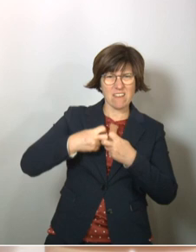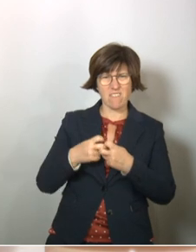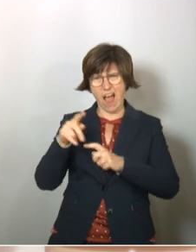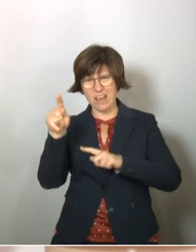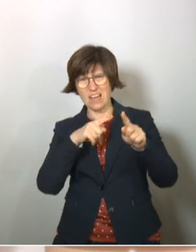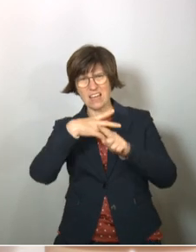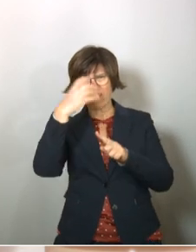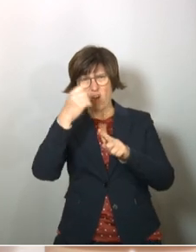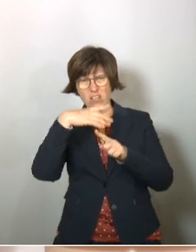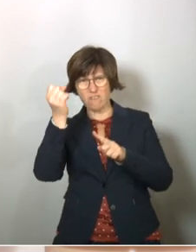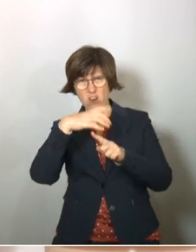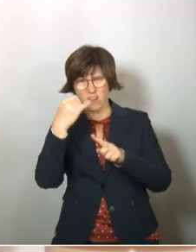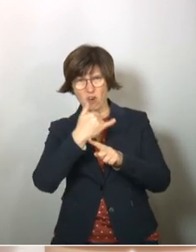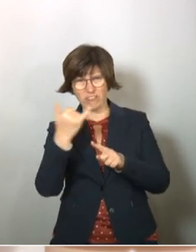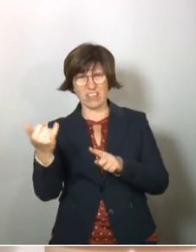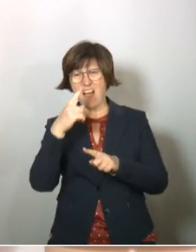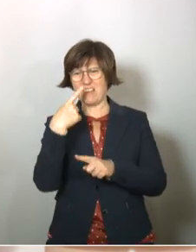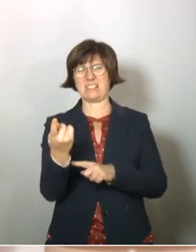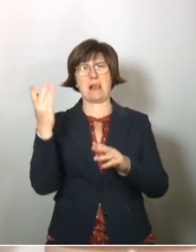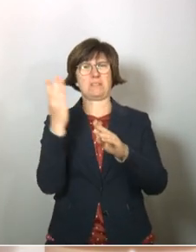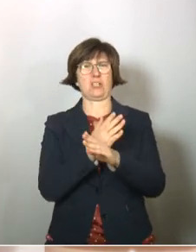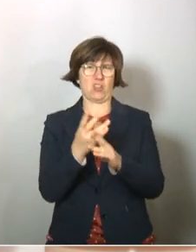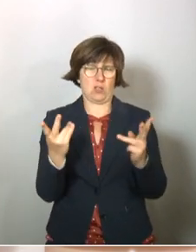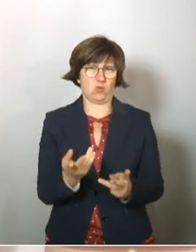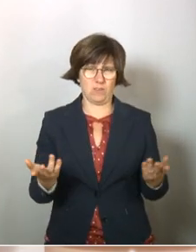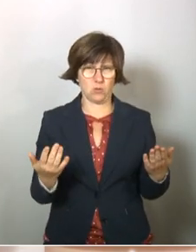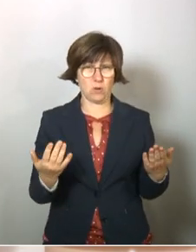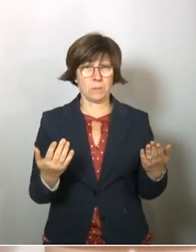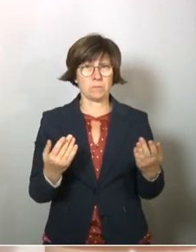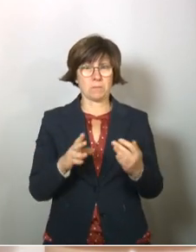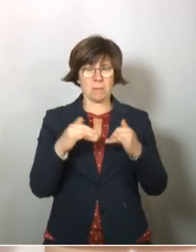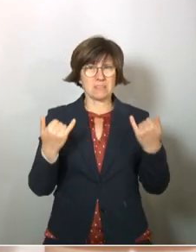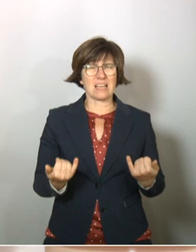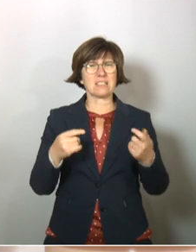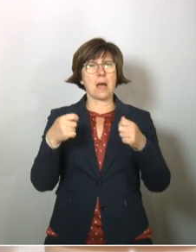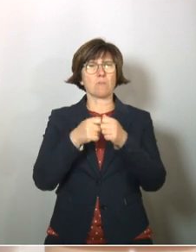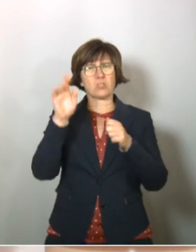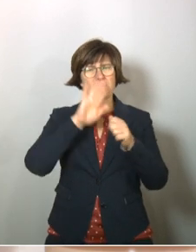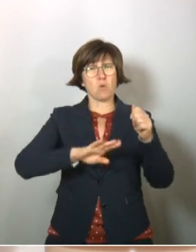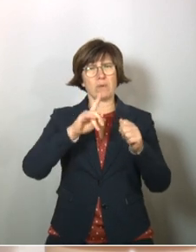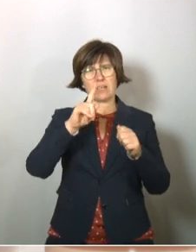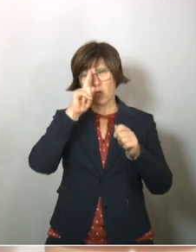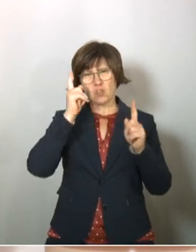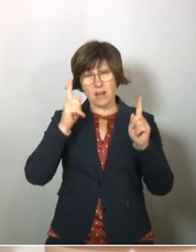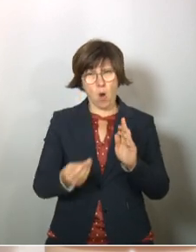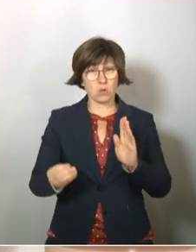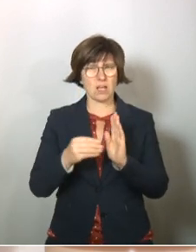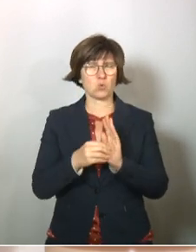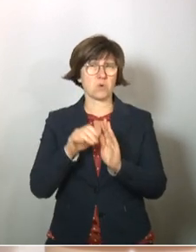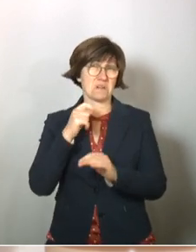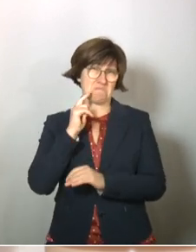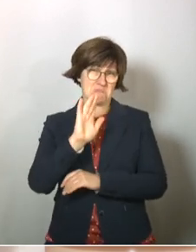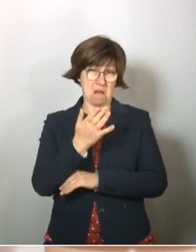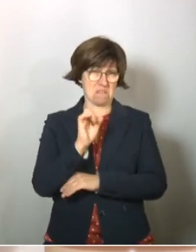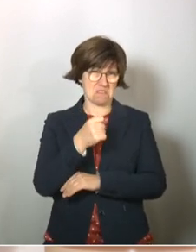gewonnen hätte, wenn sie denn das Sagen gehabt hätten. Mittlerweile besteht die Bundesrepublik auch aus, das kann ich